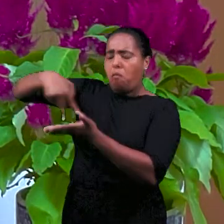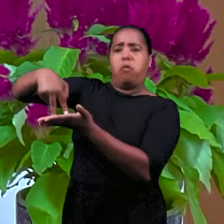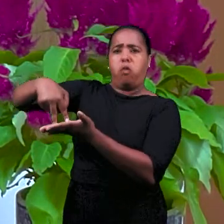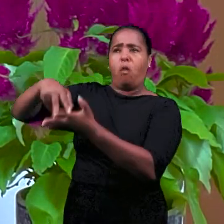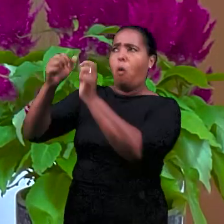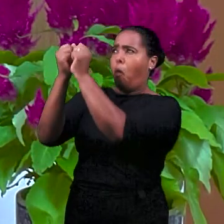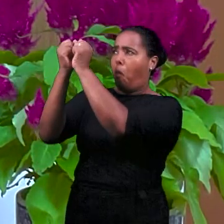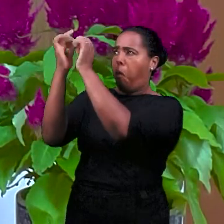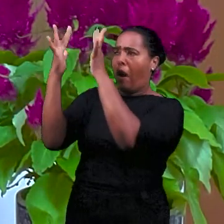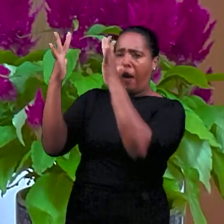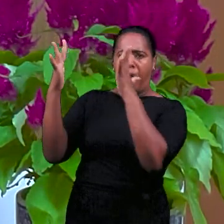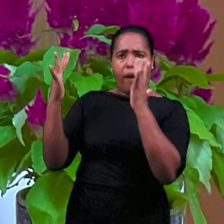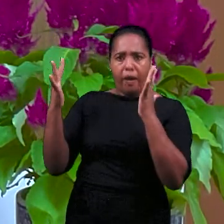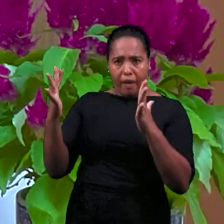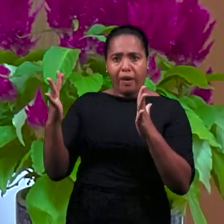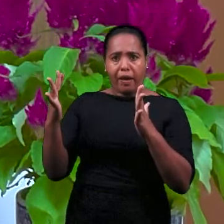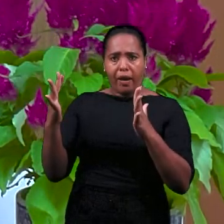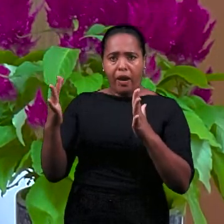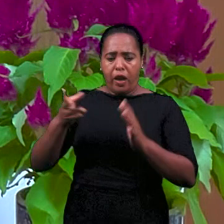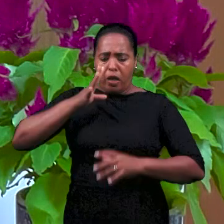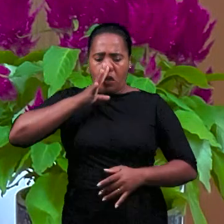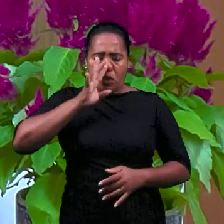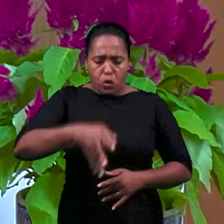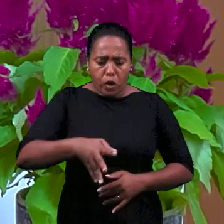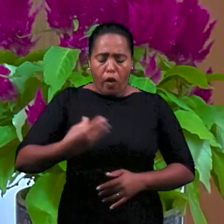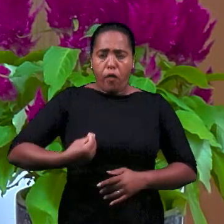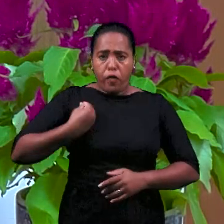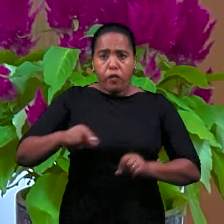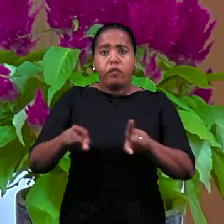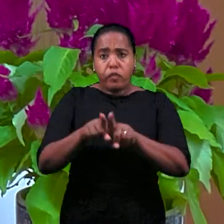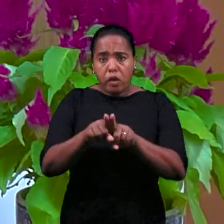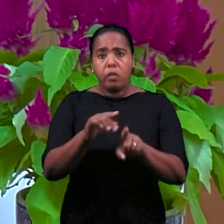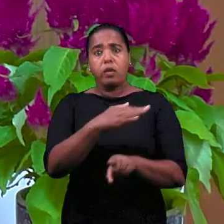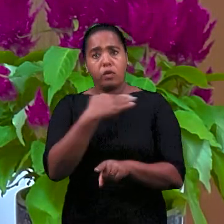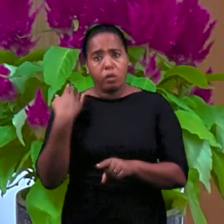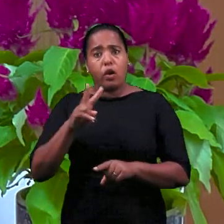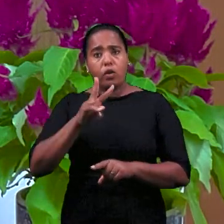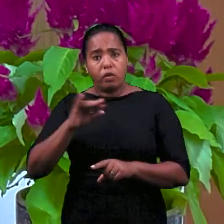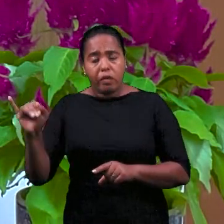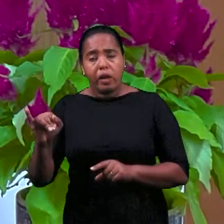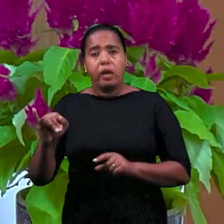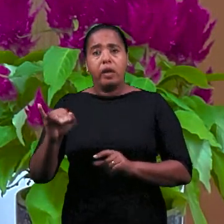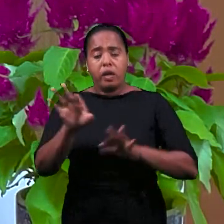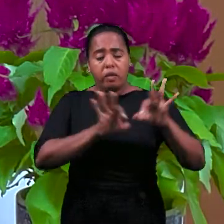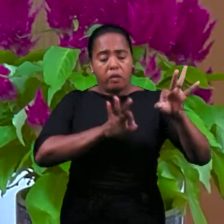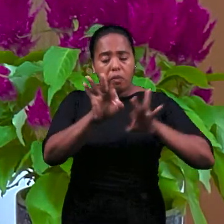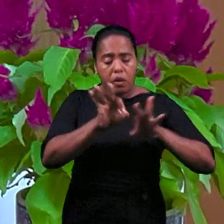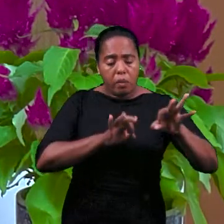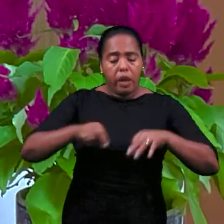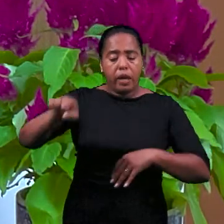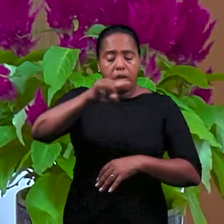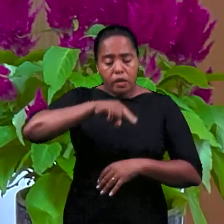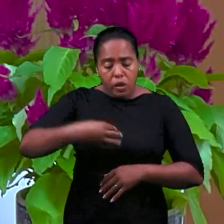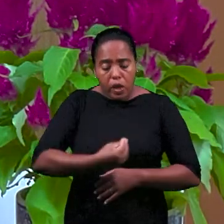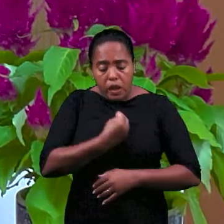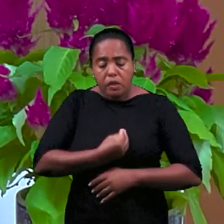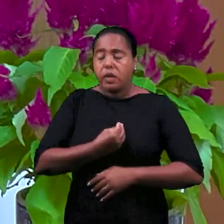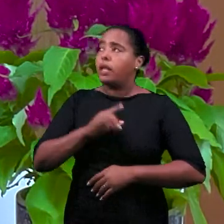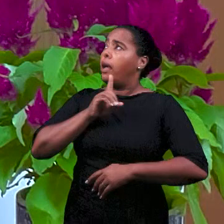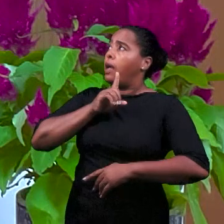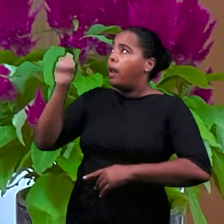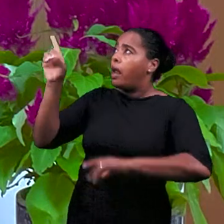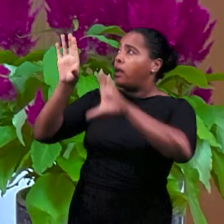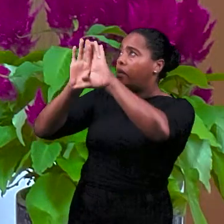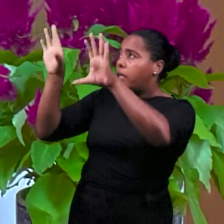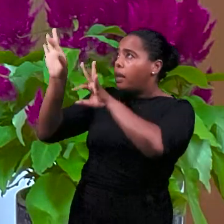послан Богом Отцом всем могучим и поставлен судить живых и мертвых, который приготовил для нас